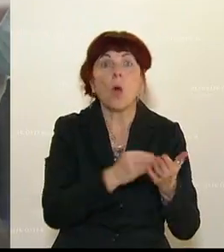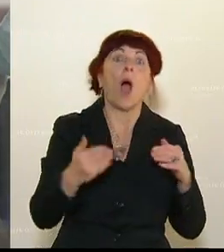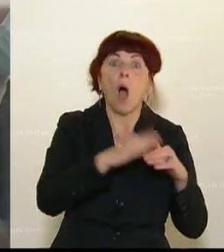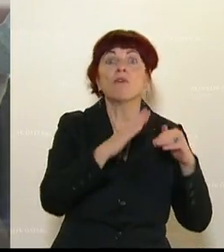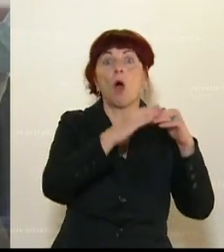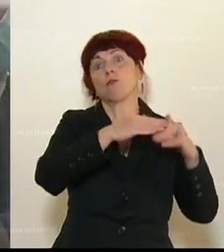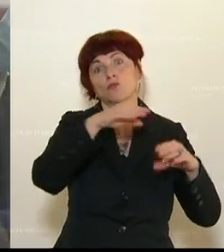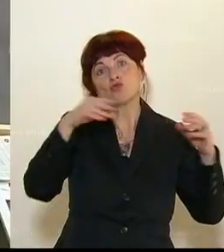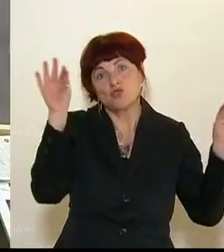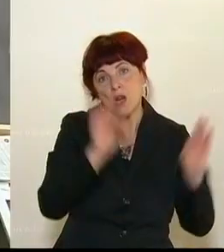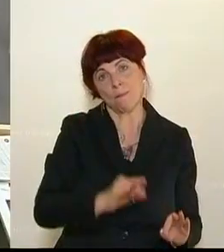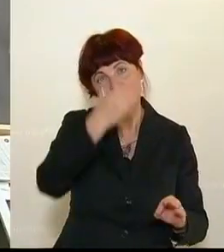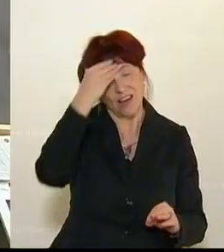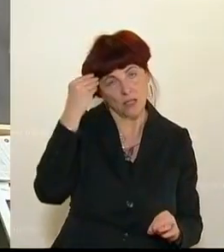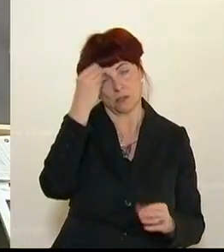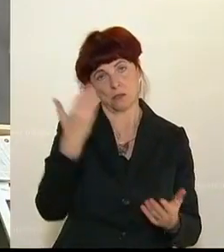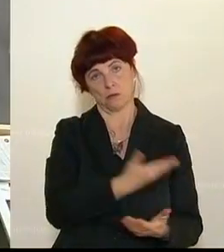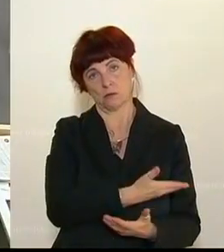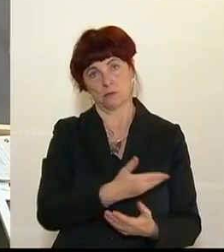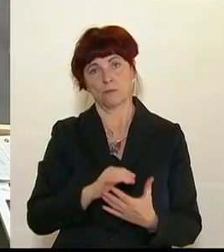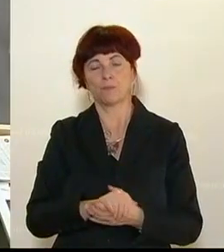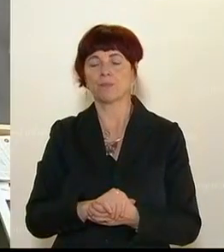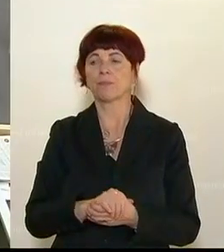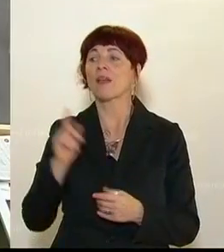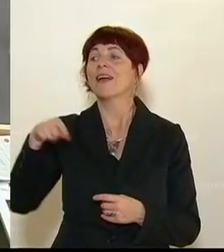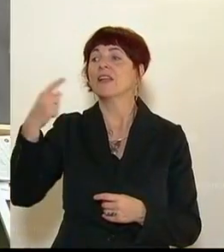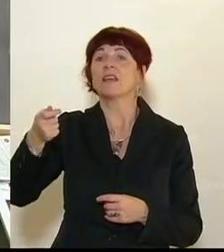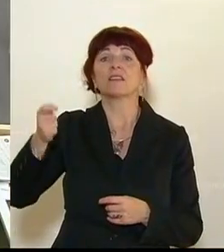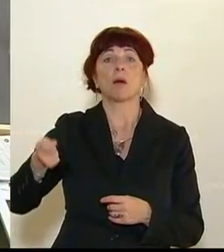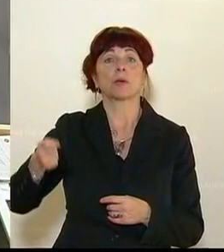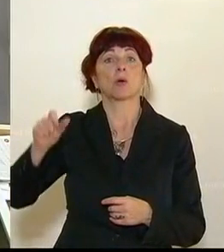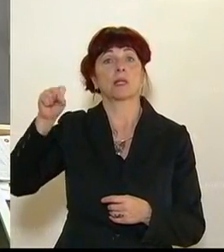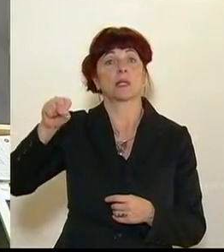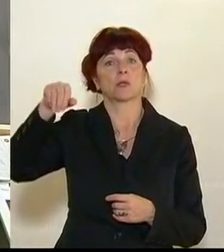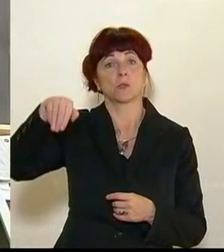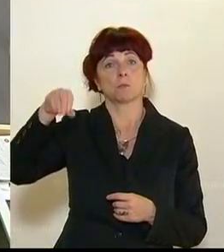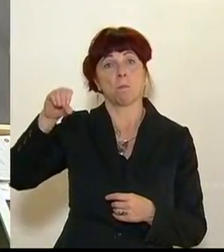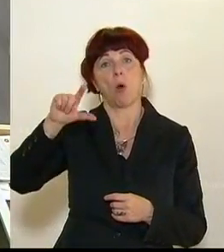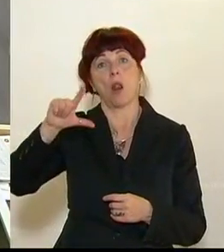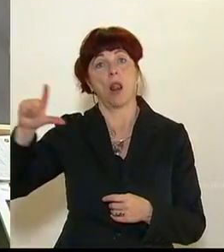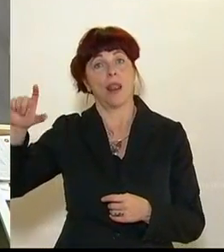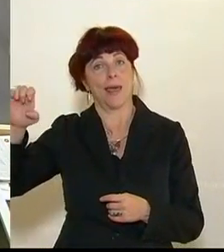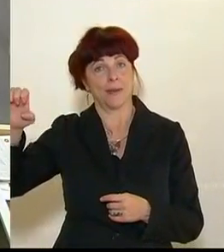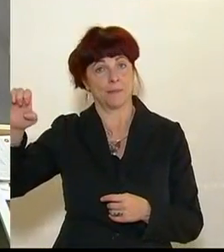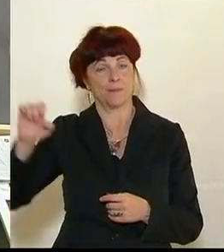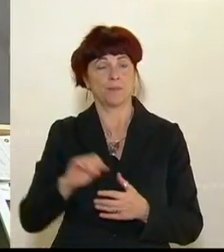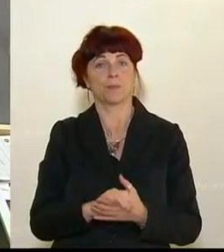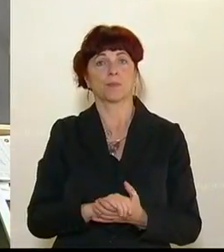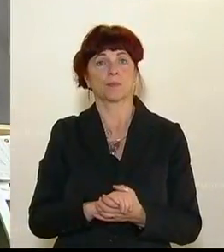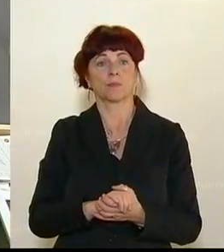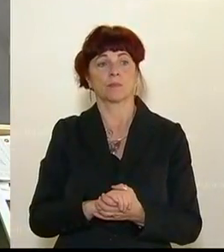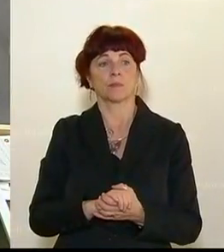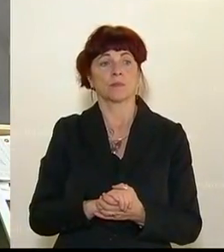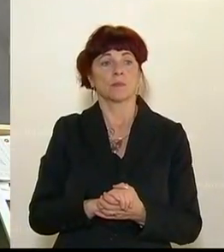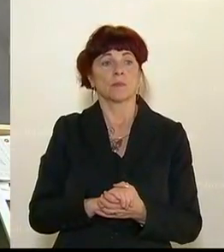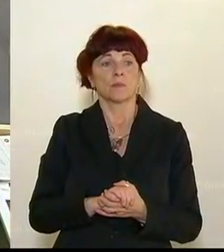Josef Smolle, ein Mediziner, Universitätsprofessor in Graz. ÖVP-Abgeordneter